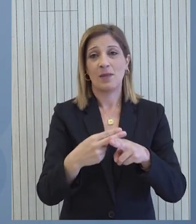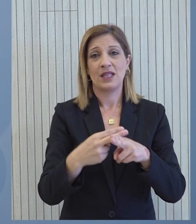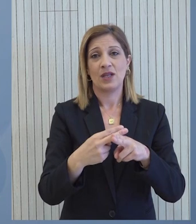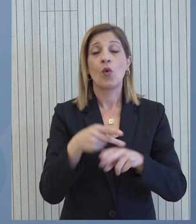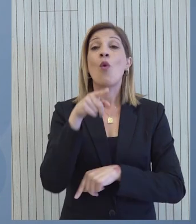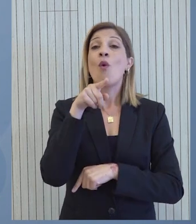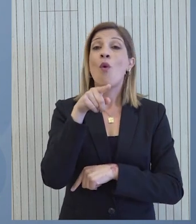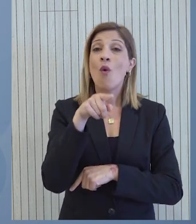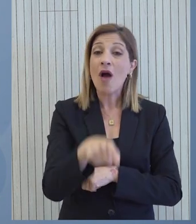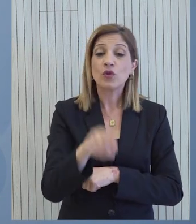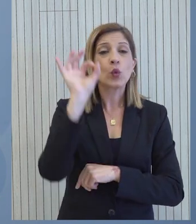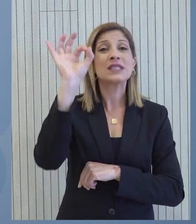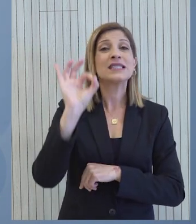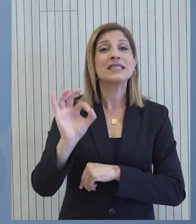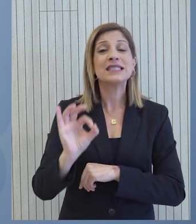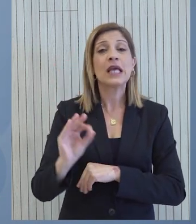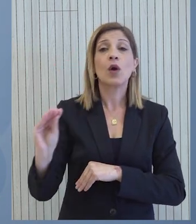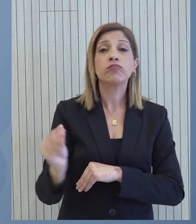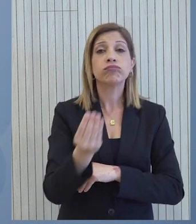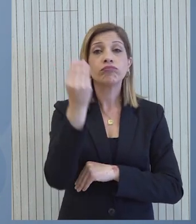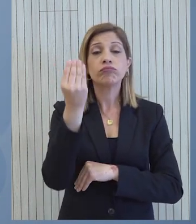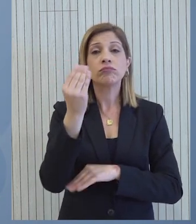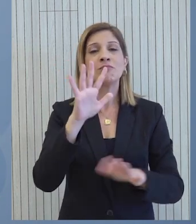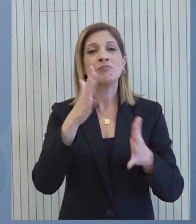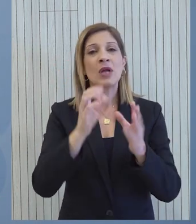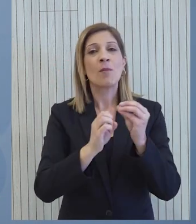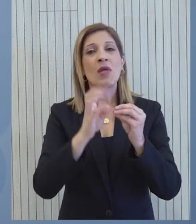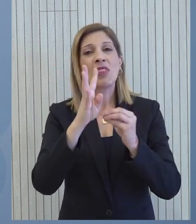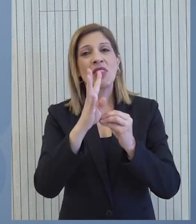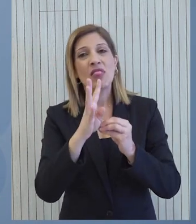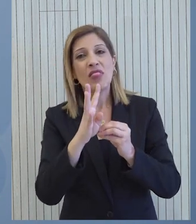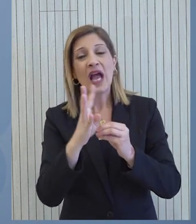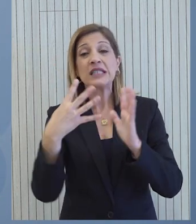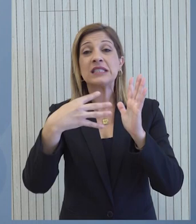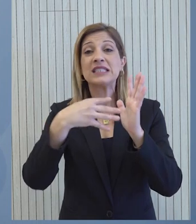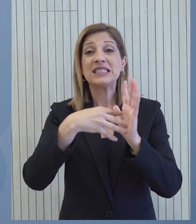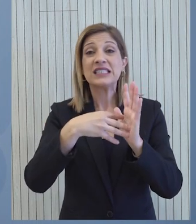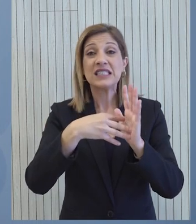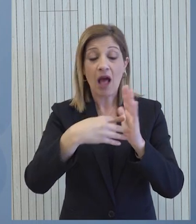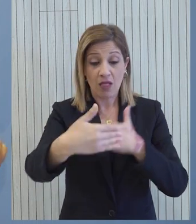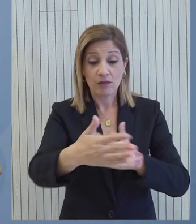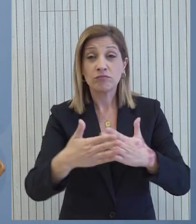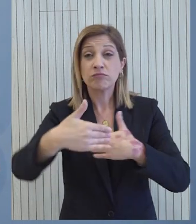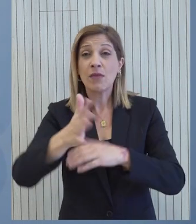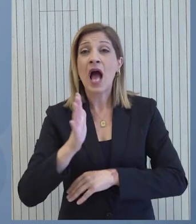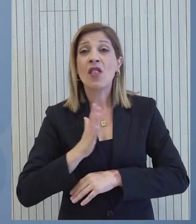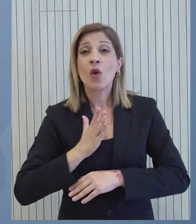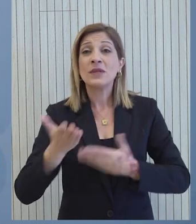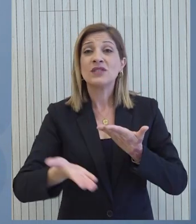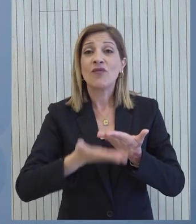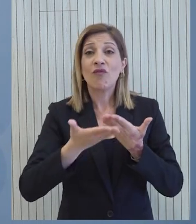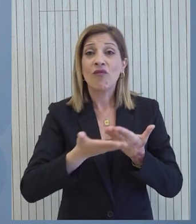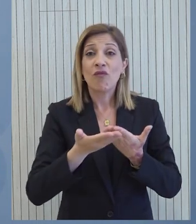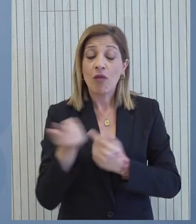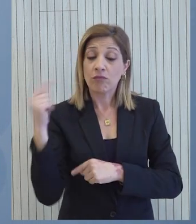Βάσει αυτών των στοιχείων, προκύπτει ότι περί των 14.000 παλετών ανθρωπιστικής βοήθειας έχουν αφηχθεί